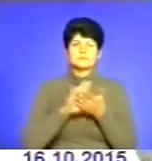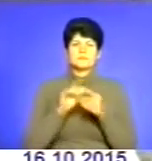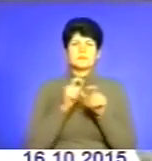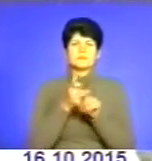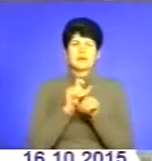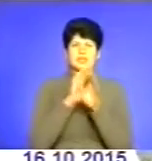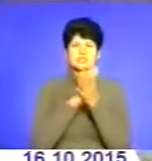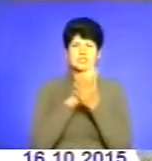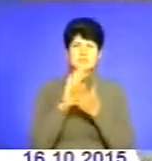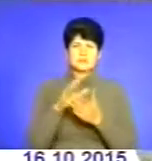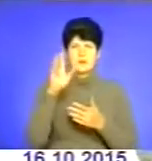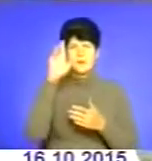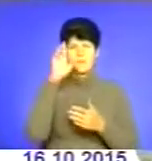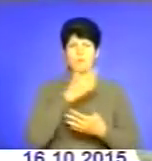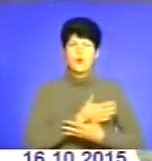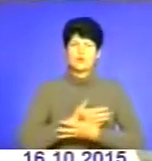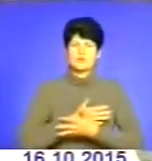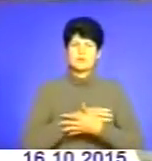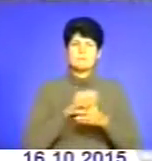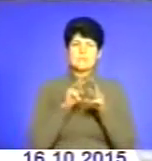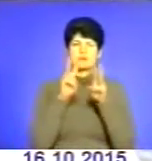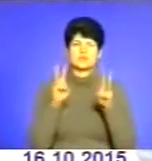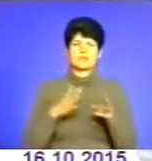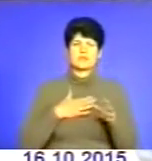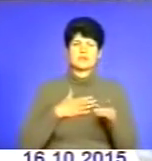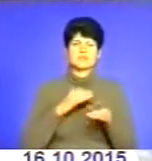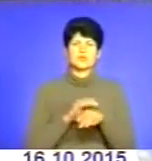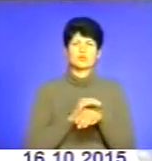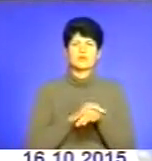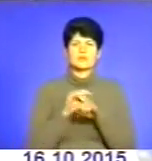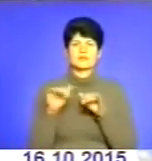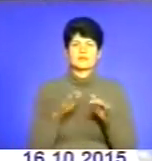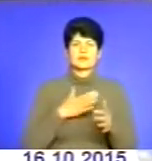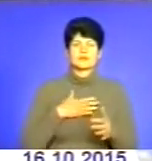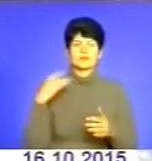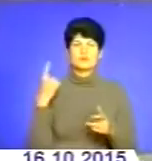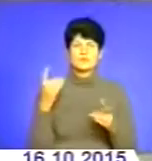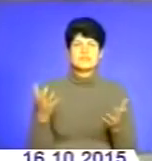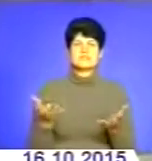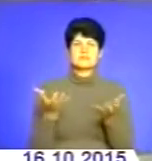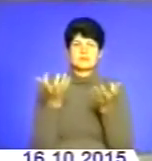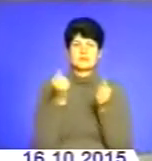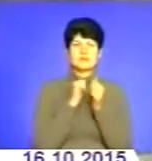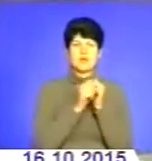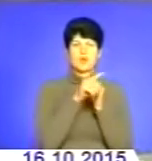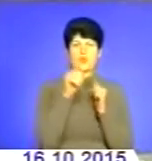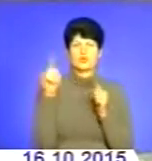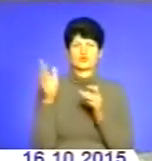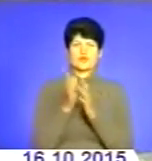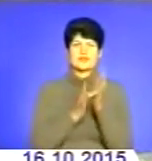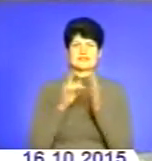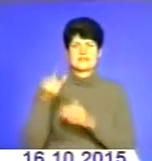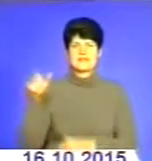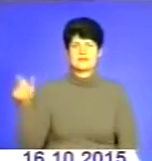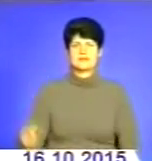шанує український народ, благословить нас на добрі діла для нашого краю та для спасіння кожного християнина.